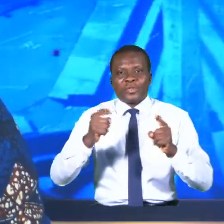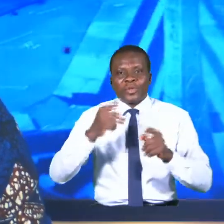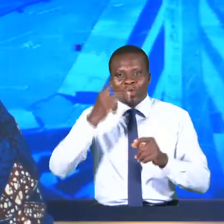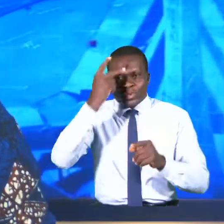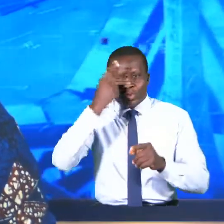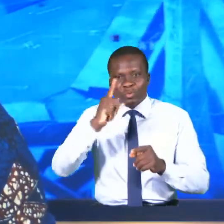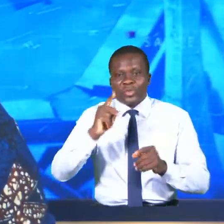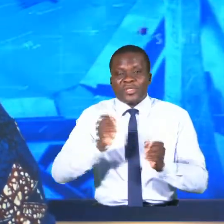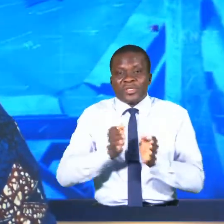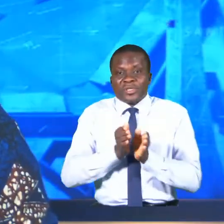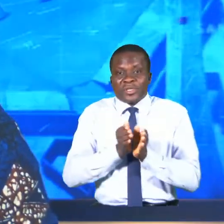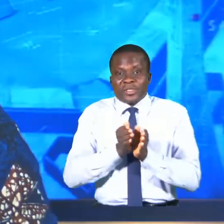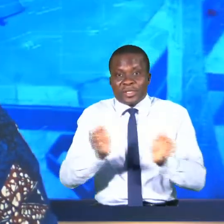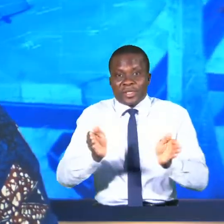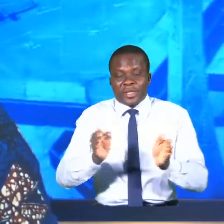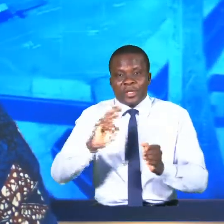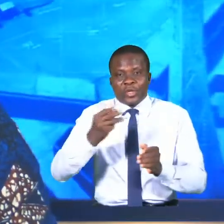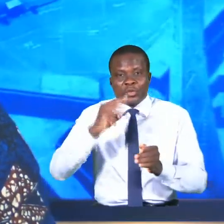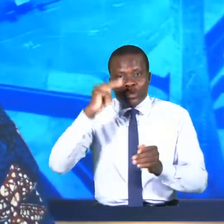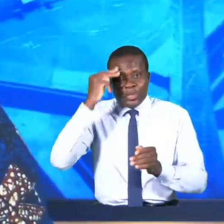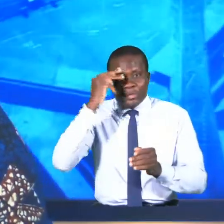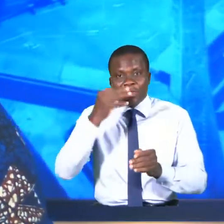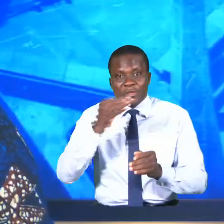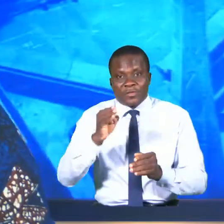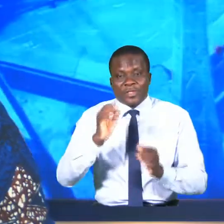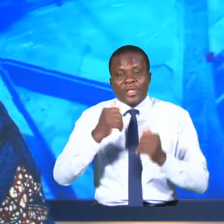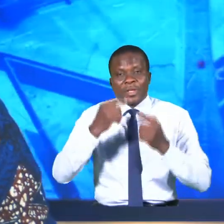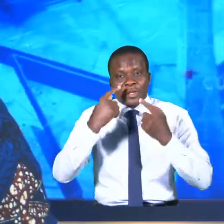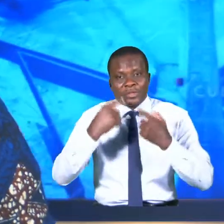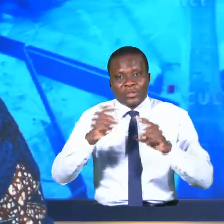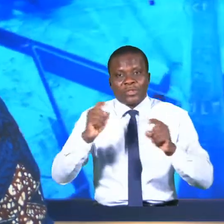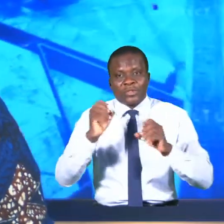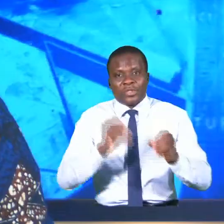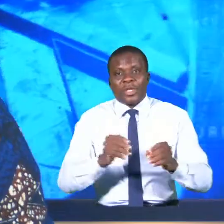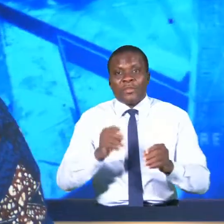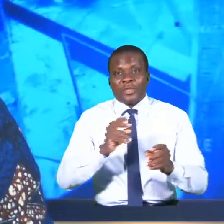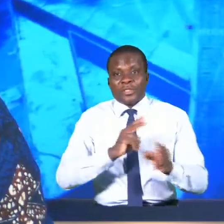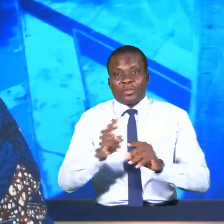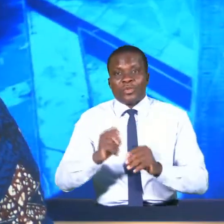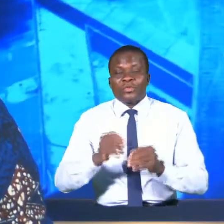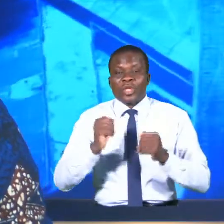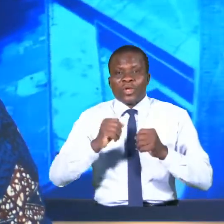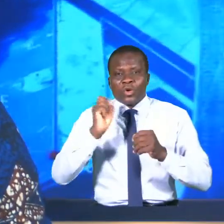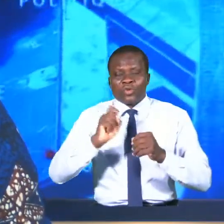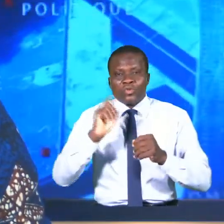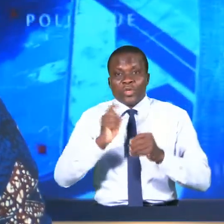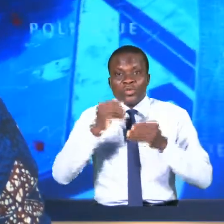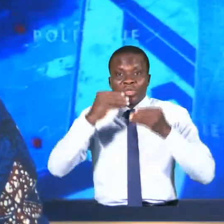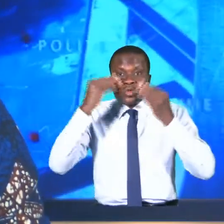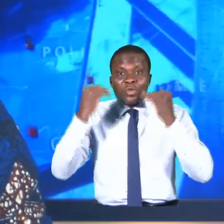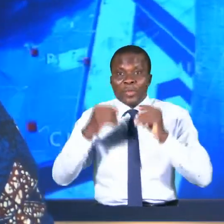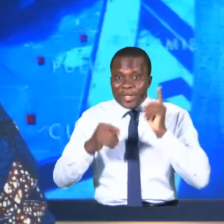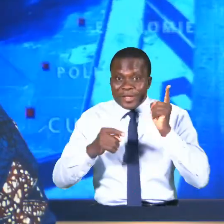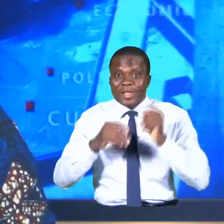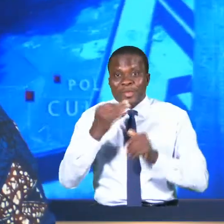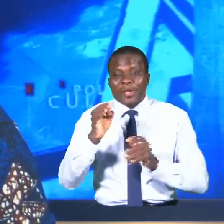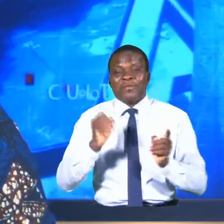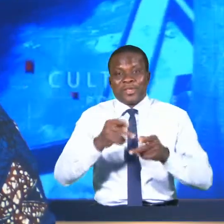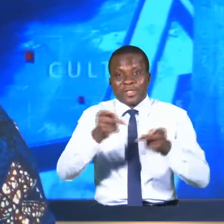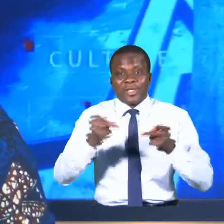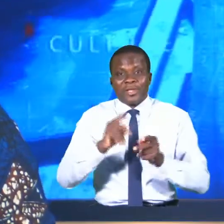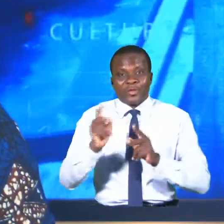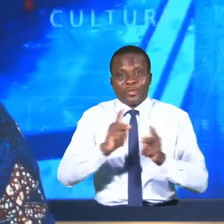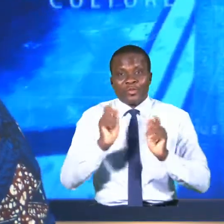générale. Le premier ministre français a aussi annoncé la mise en vigueur du port obligatoire de masques dans les lieux publics